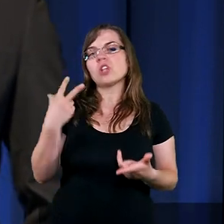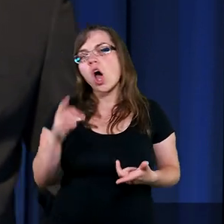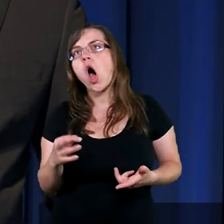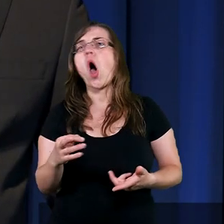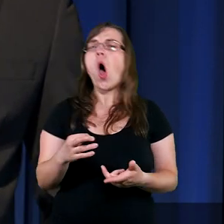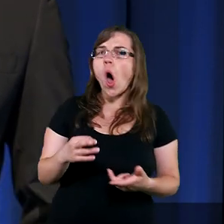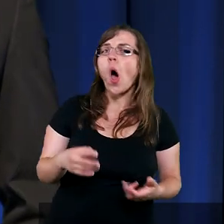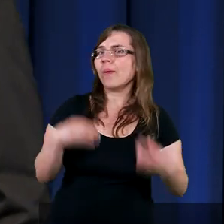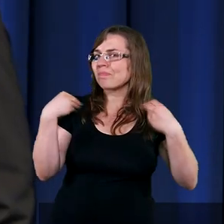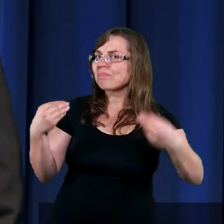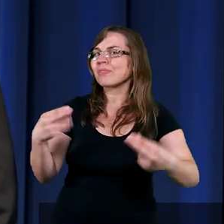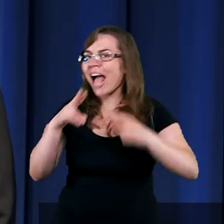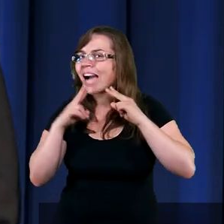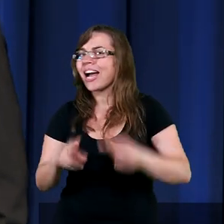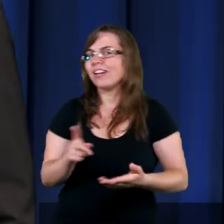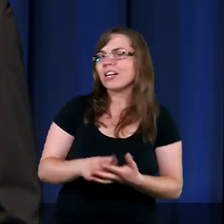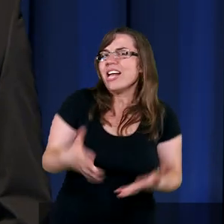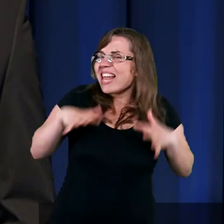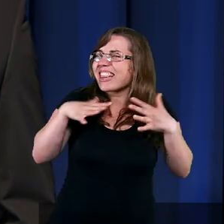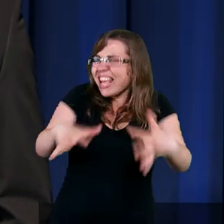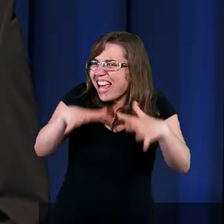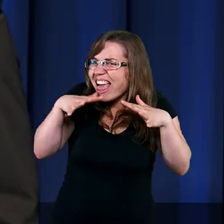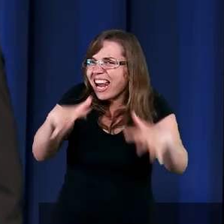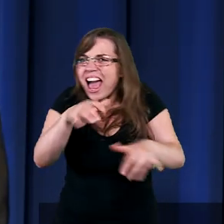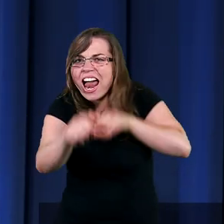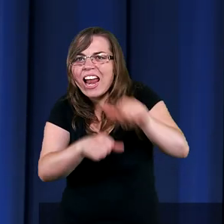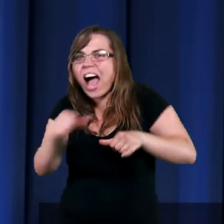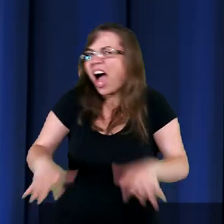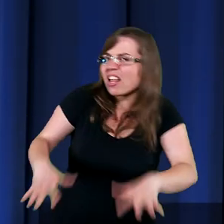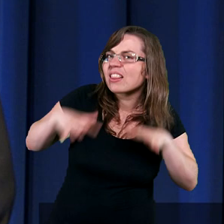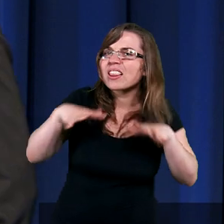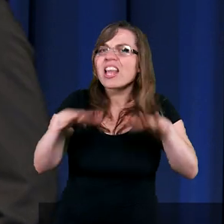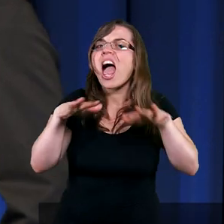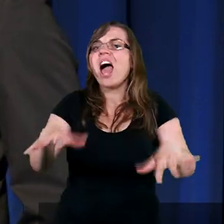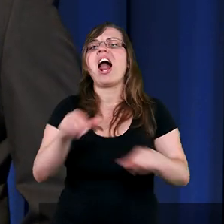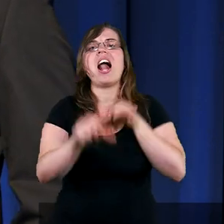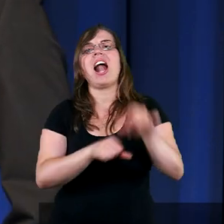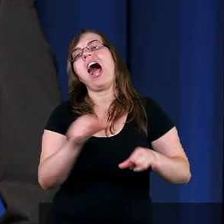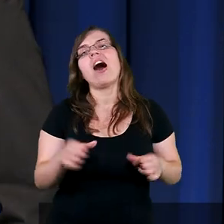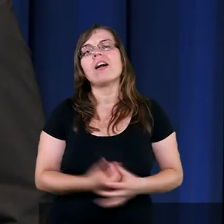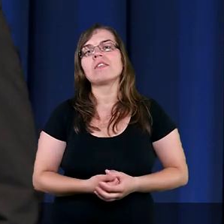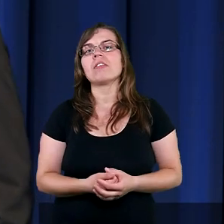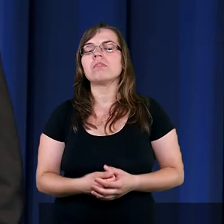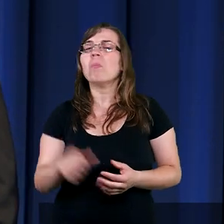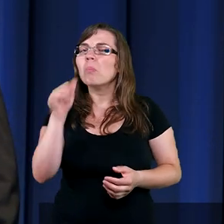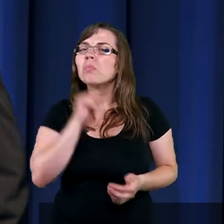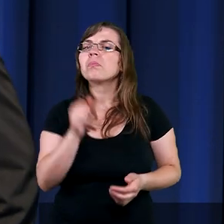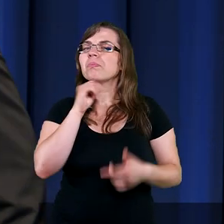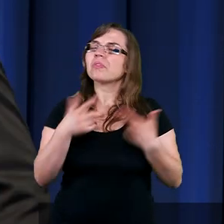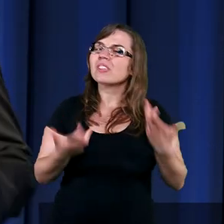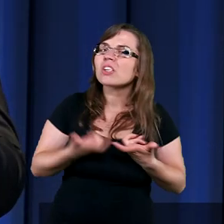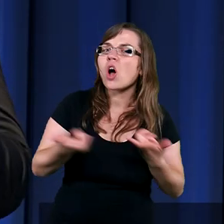nareszcie. Tyle lat. Tyle lat. Tak próbowałem.